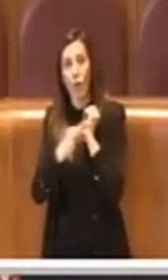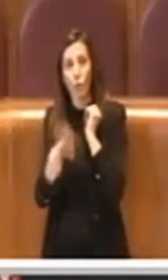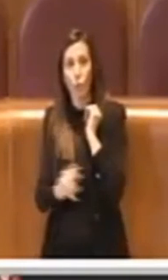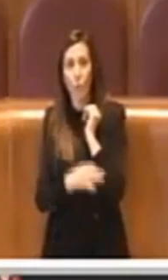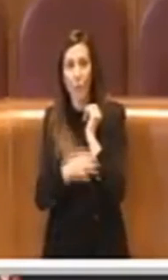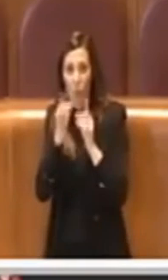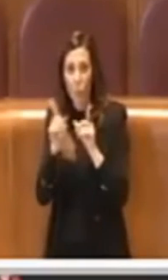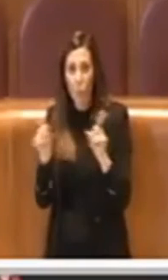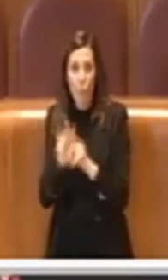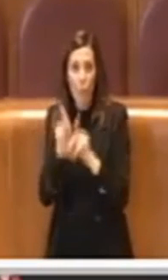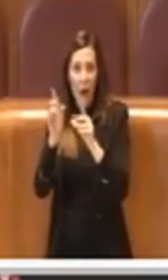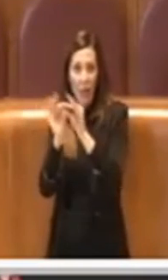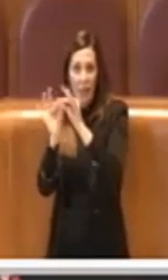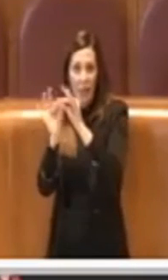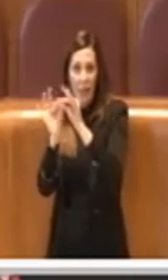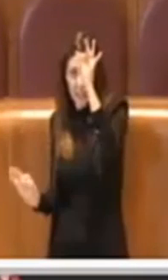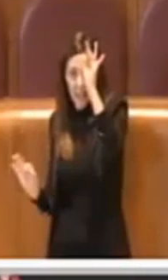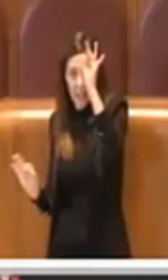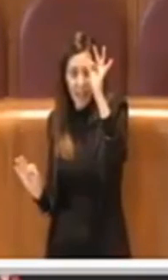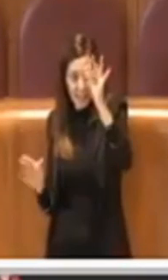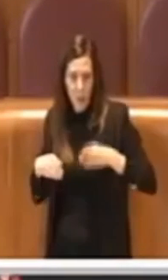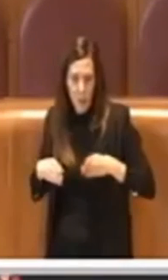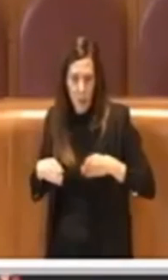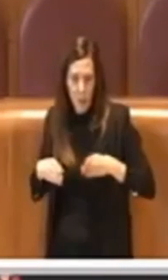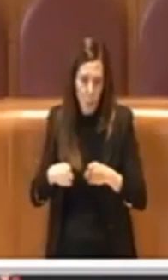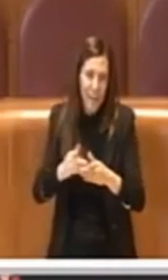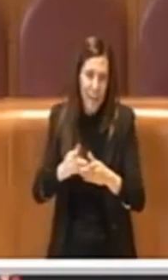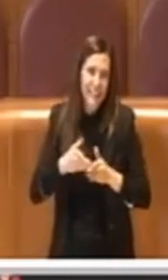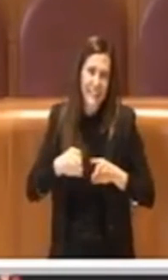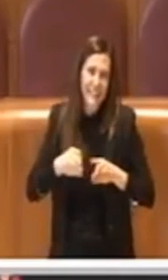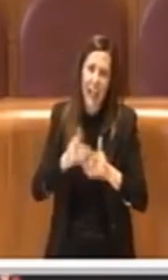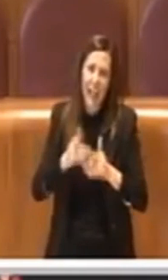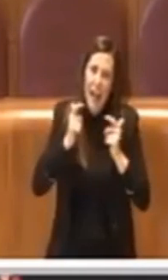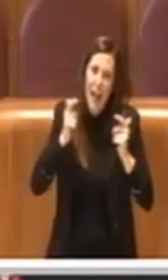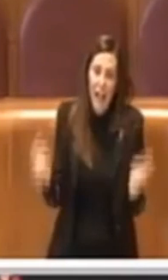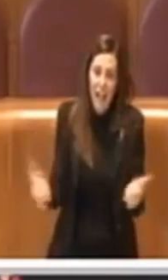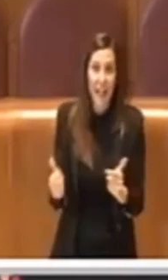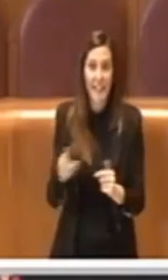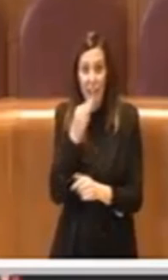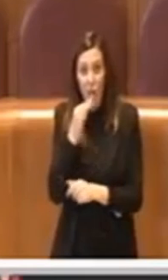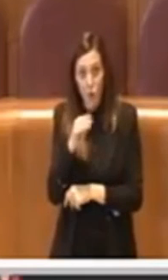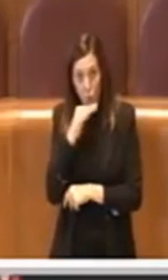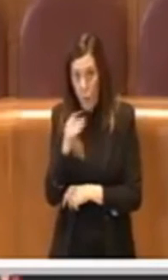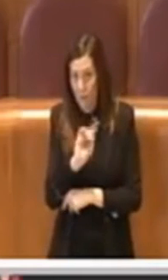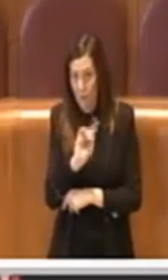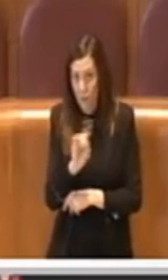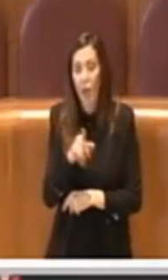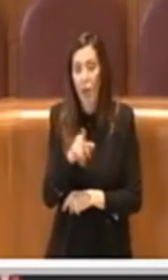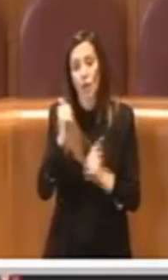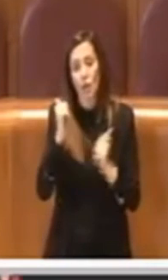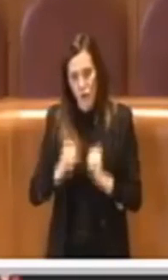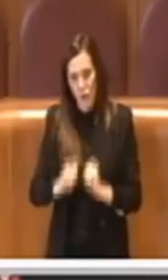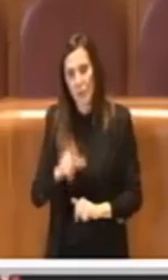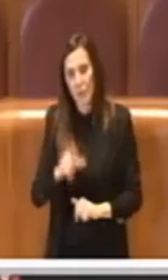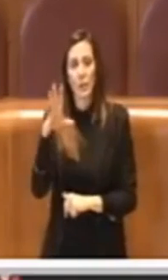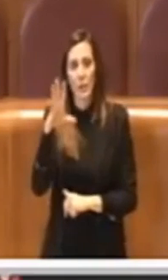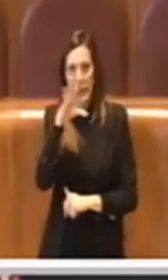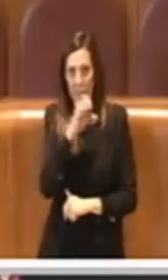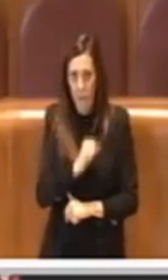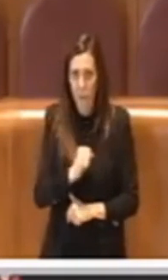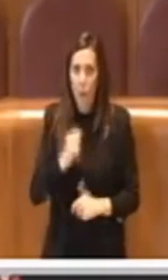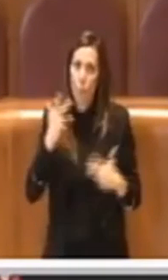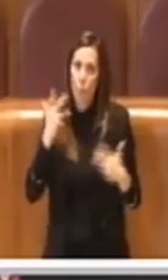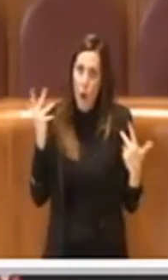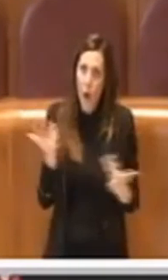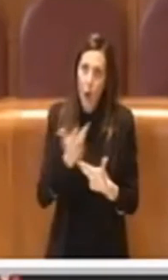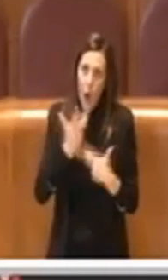è ovvio che non è sufficiente, ma i cittadini si stanno rendendo conto che qualcosa